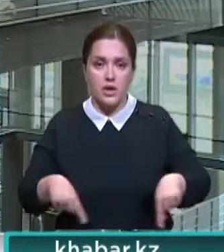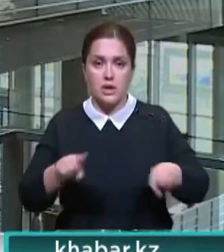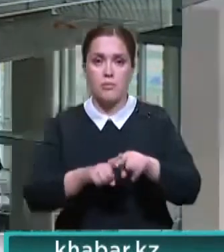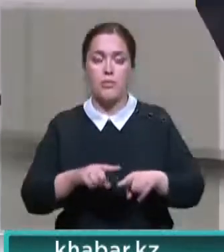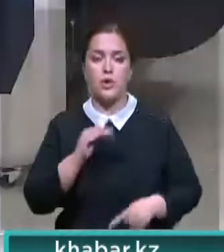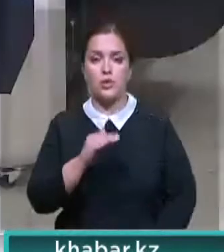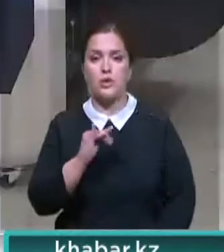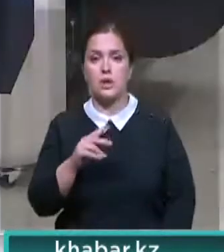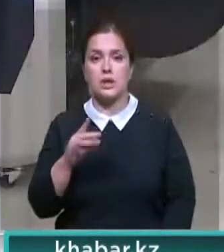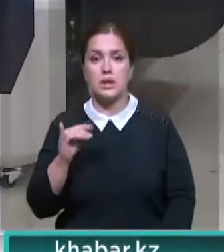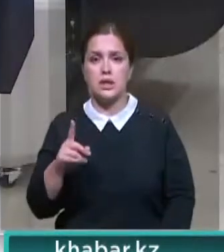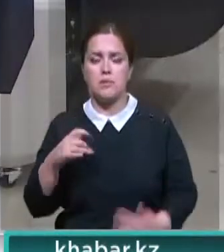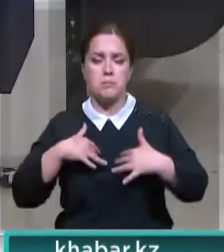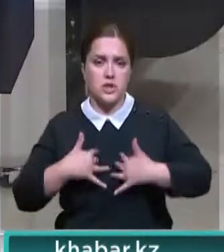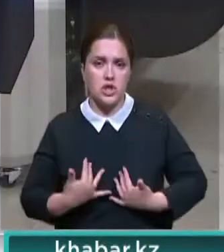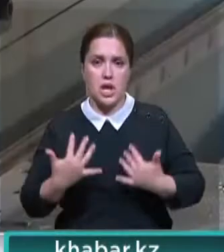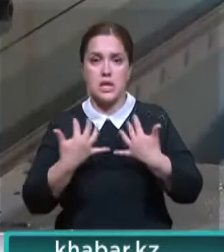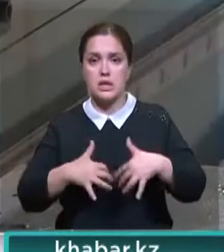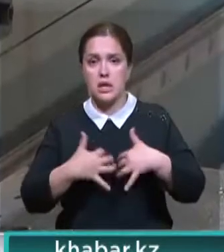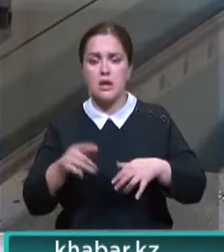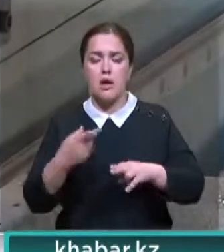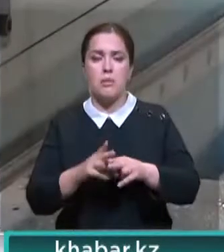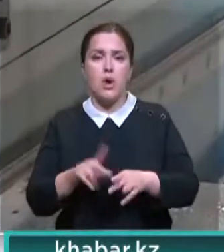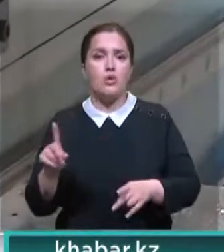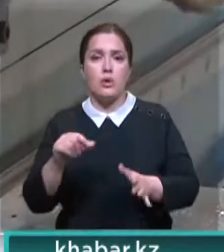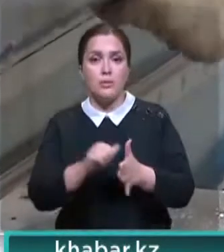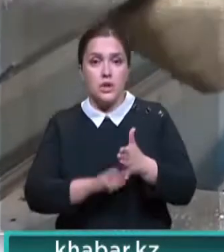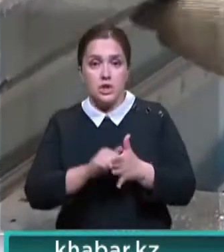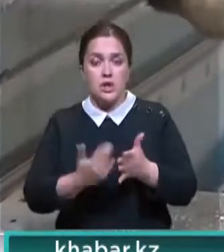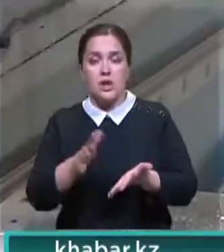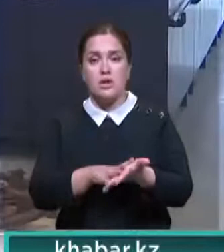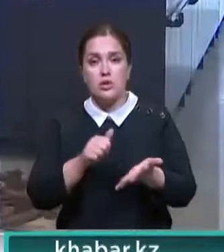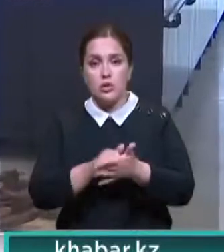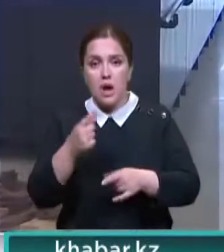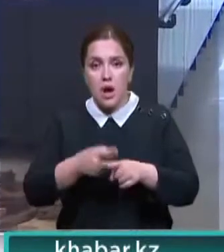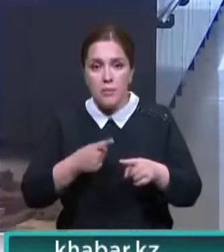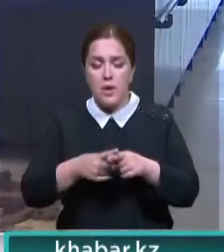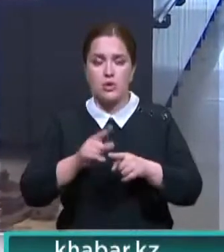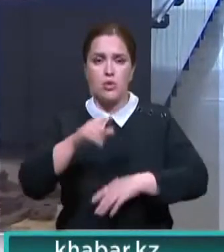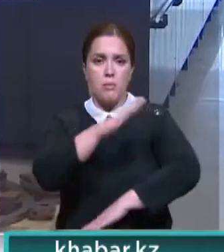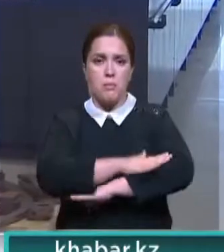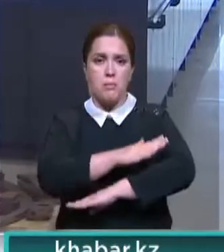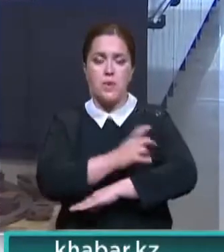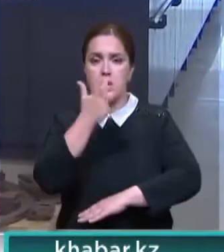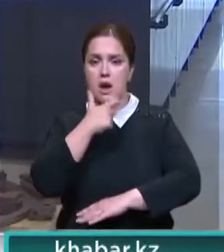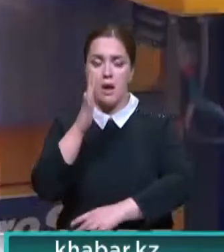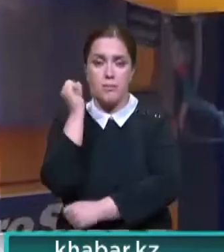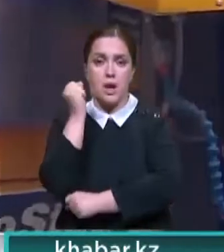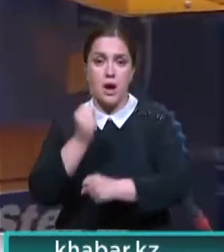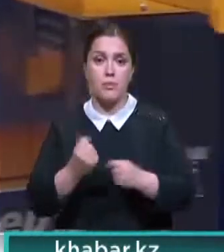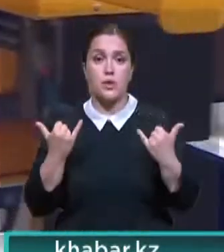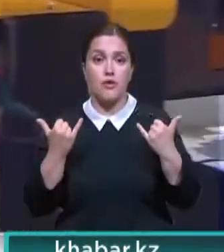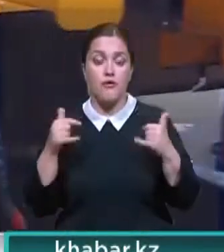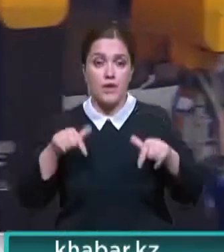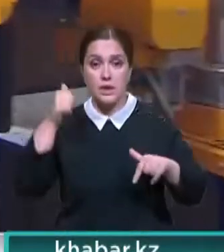Ильин. На печальную статистику влияют изношенное оборудование и низкая дисциплина рабочих. В этом году на опасных